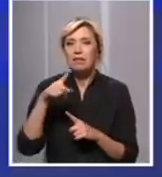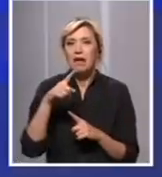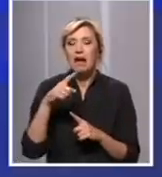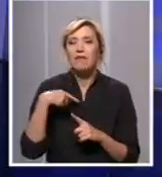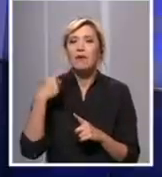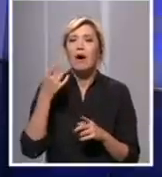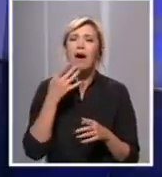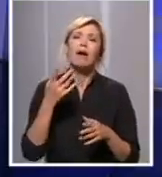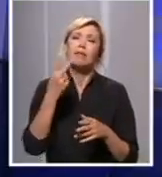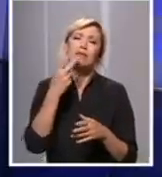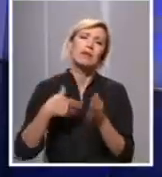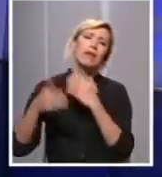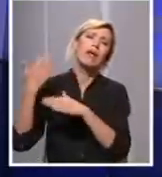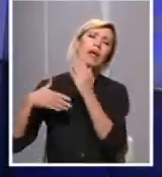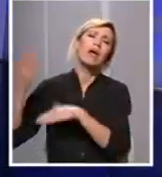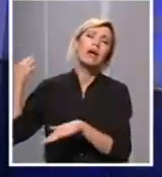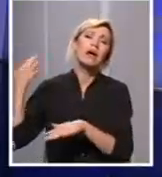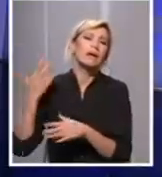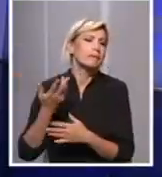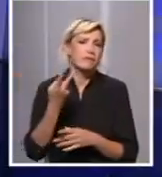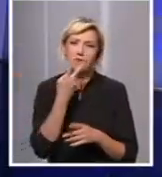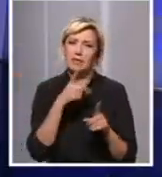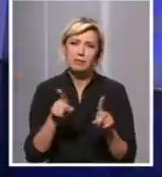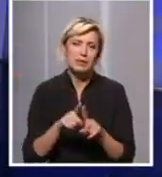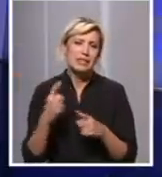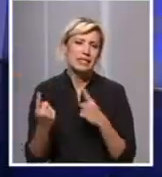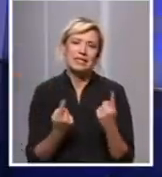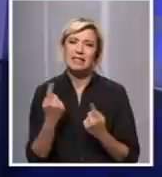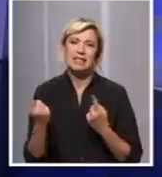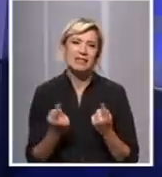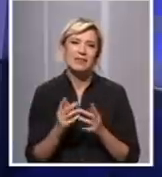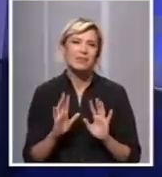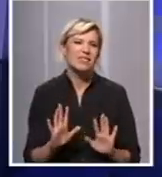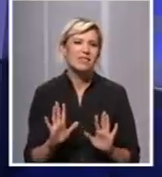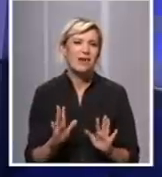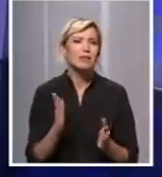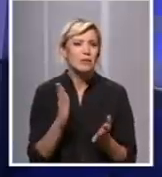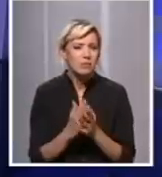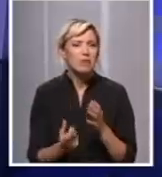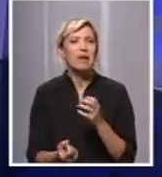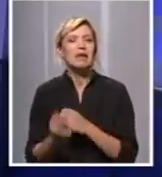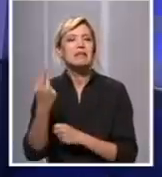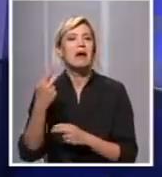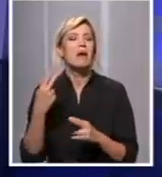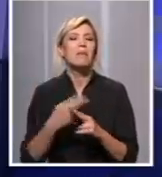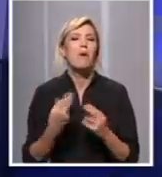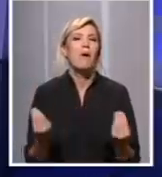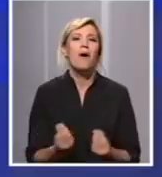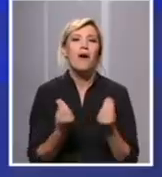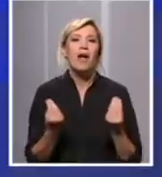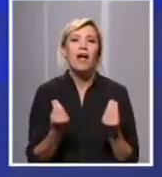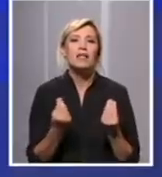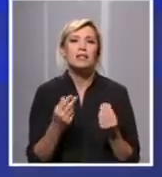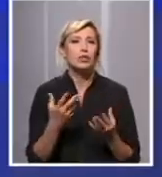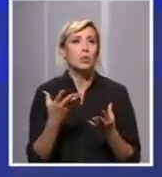vratimo i kroz vekove, itekako možemo da vidimo da su postojele bolesti koje su bile mnogo